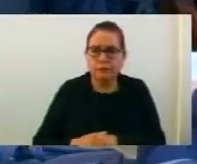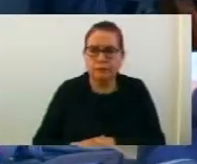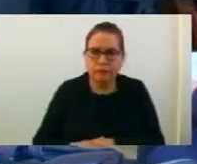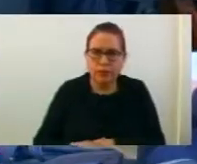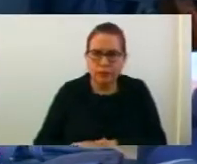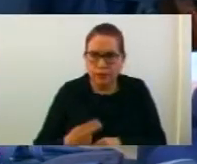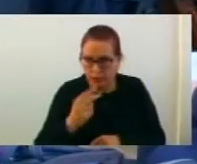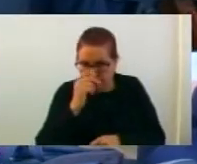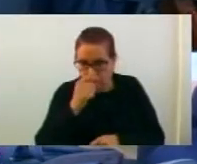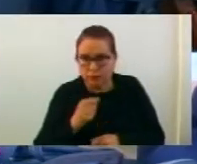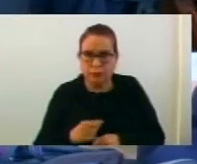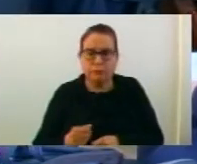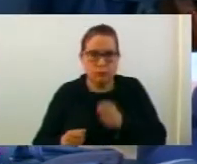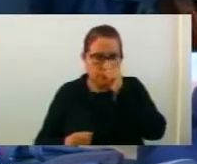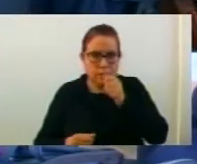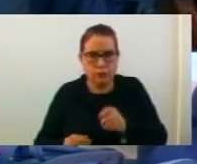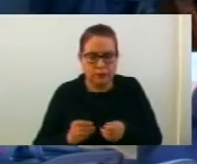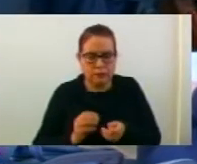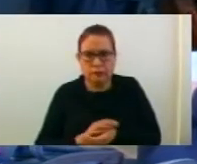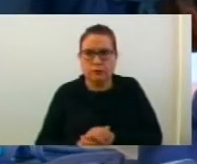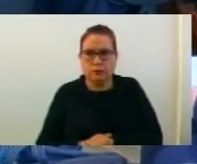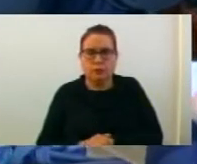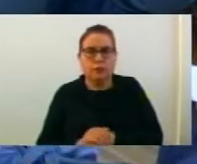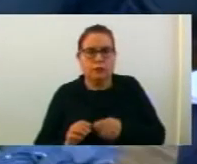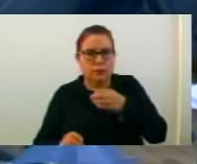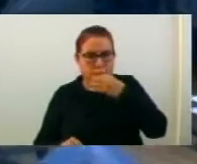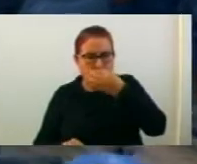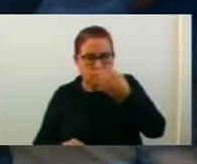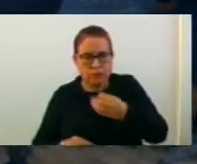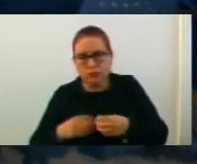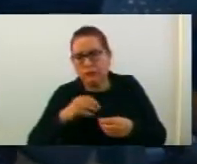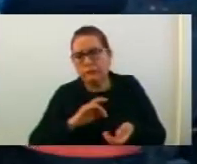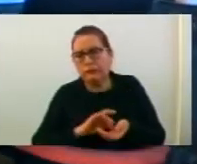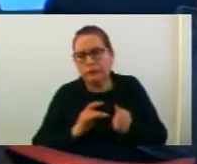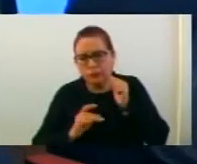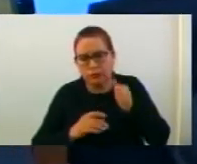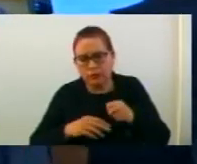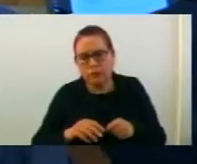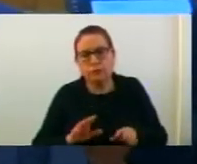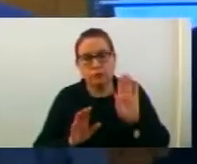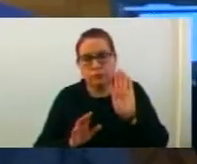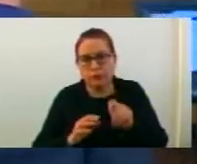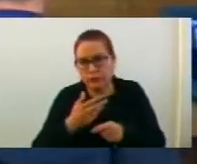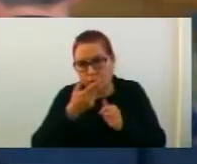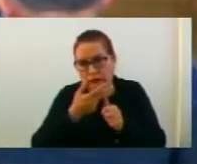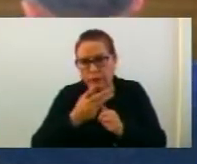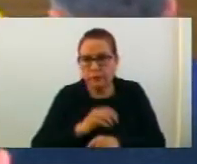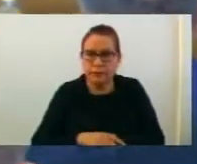Почитувам председател, почитувани советници, почитувани известители поточки, дневният ред, почитувани представници на медиумите.